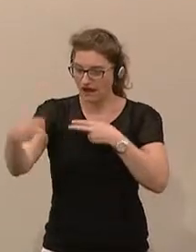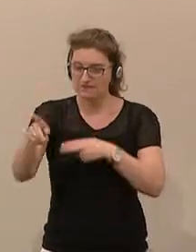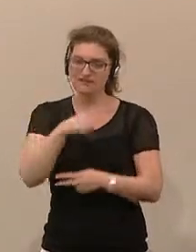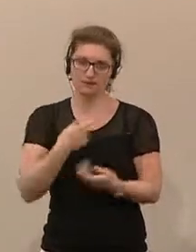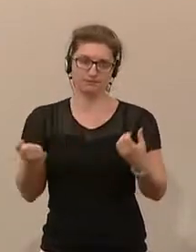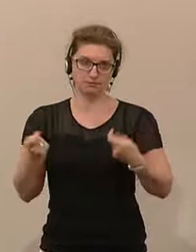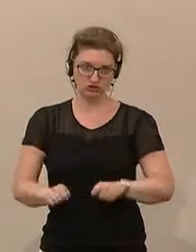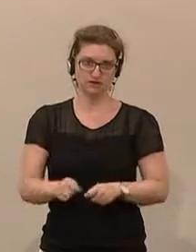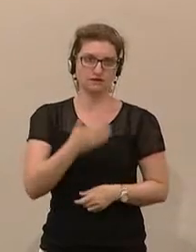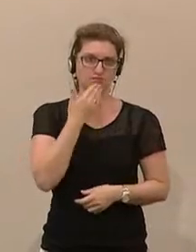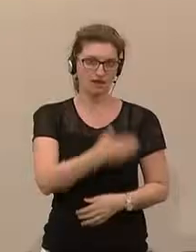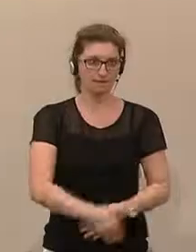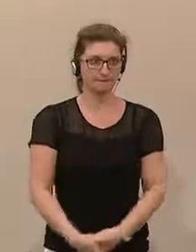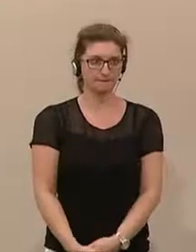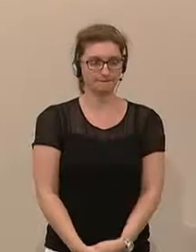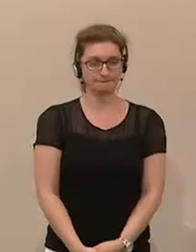Dankeschön.